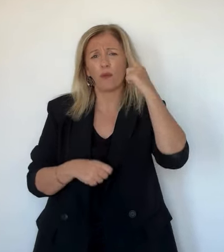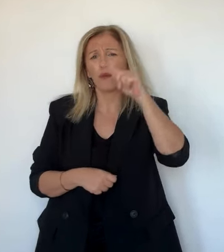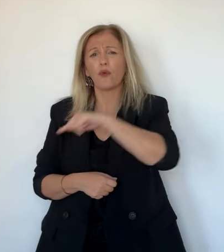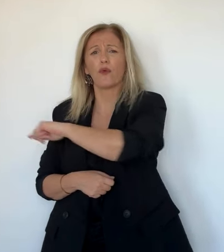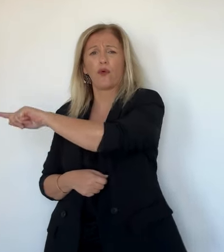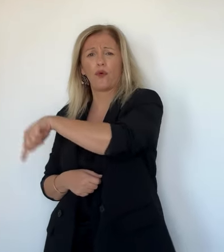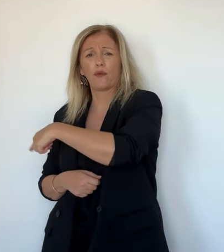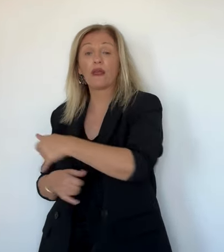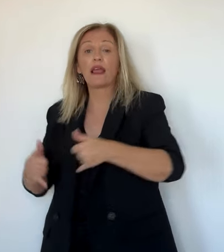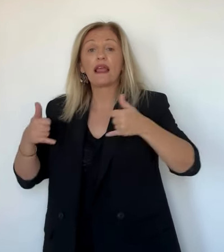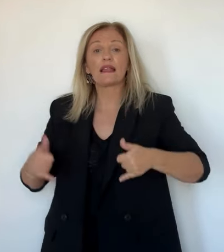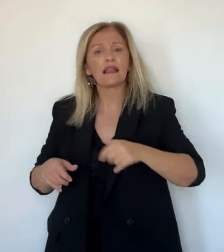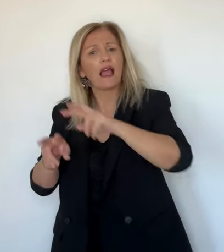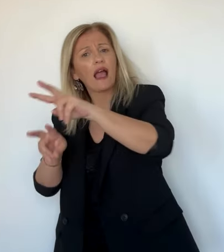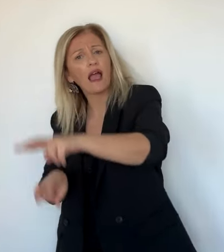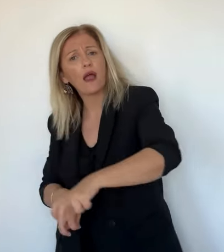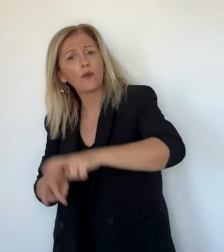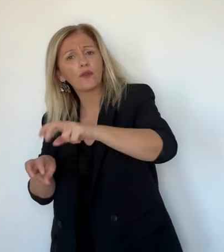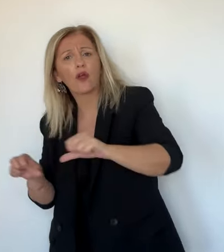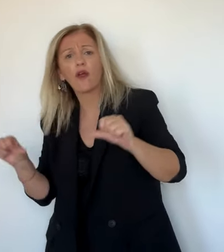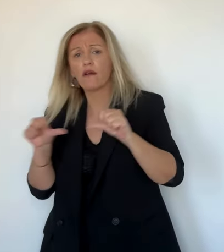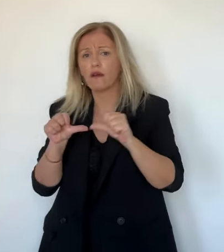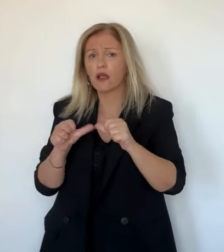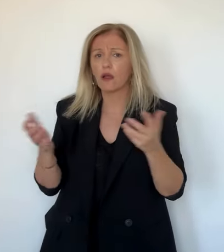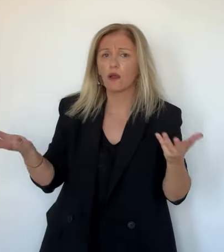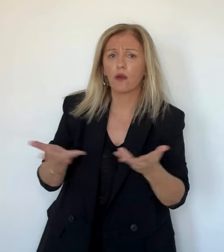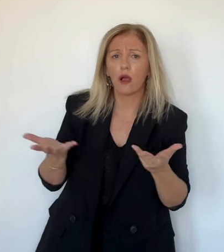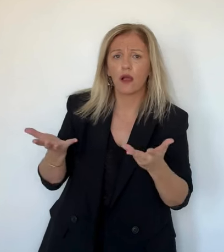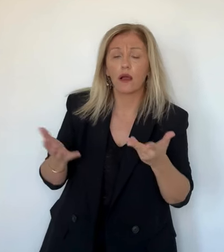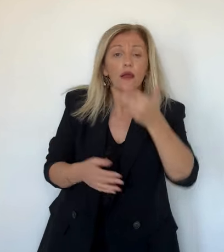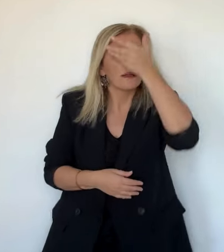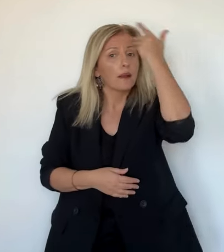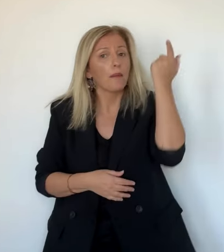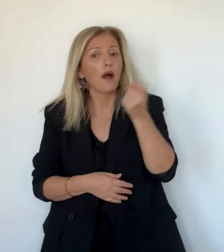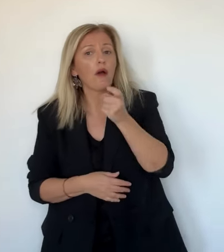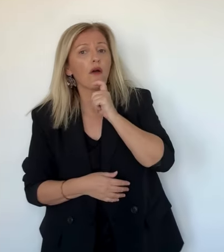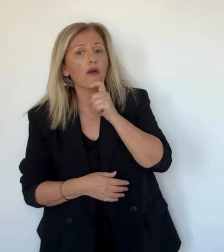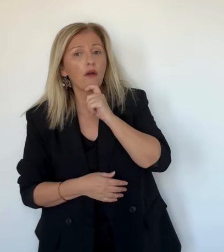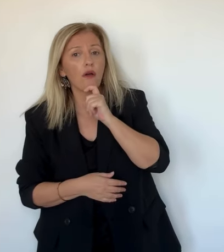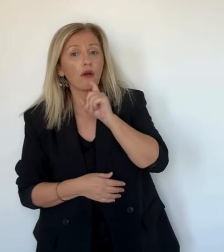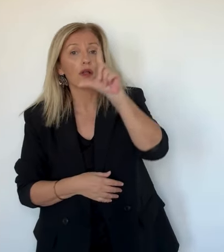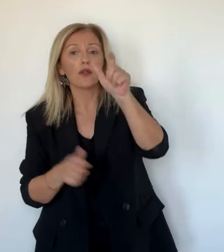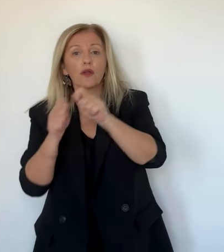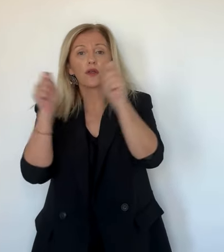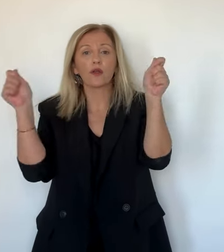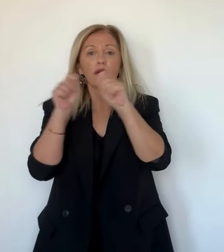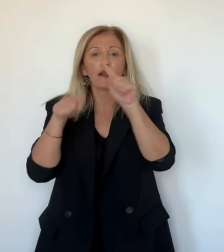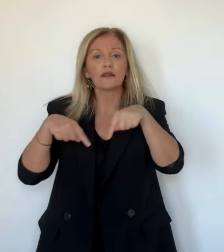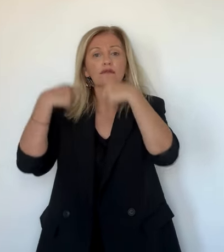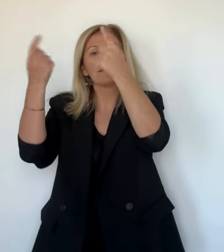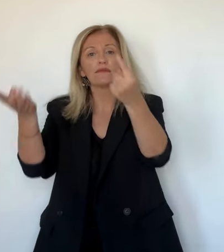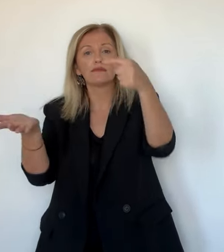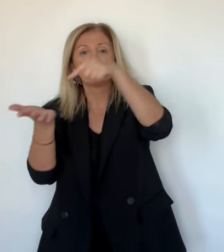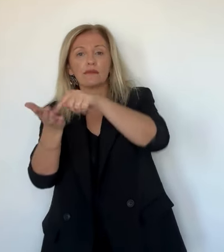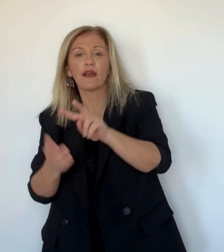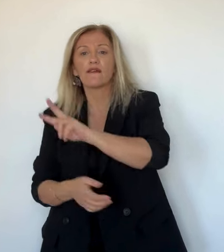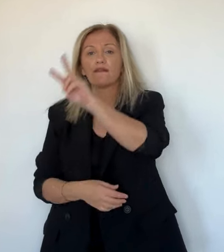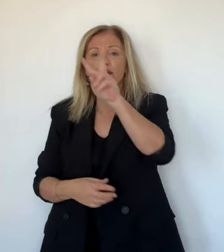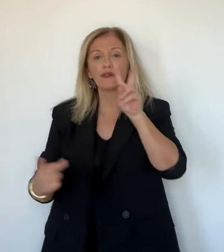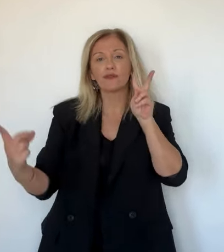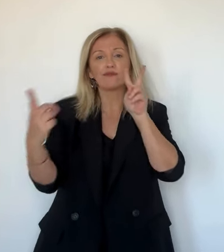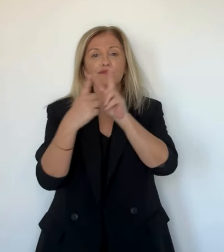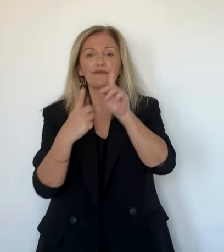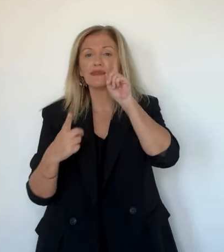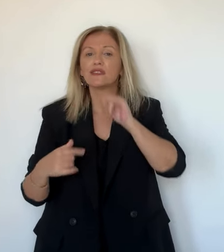Toutefois, nous avons voulu nous intéresser à ceux qui sont les acteurs de notre agriculture insulaire. Ce dimanche, Maya Grazene et Anna Perron vous proposent de